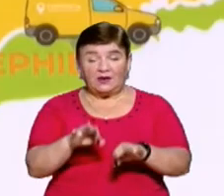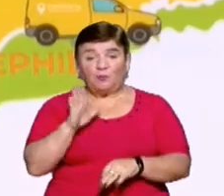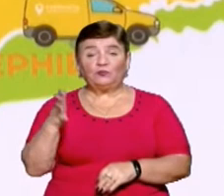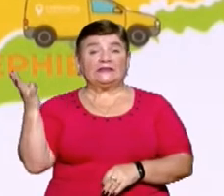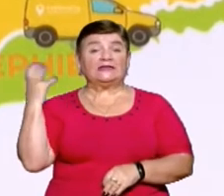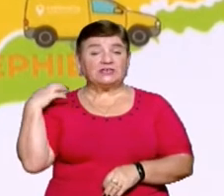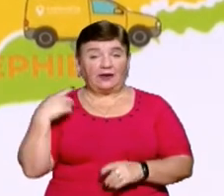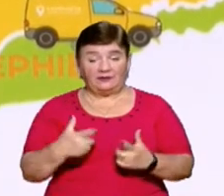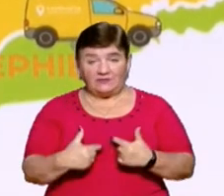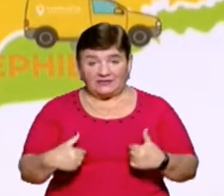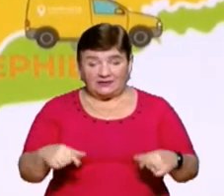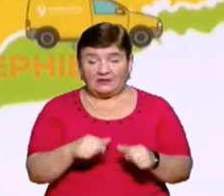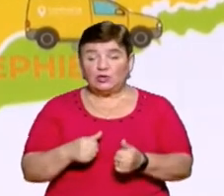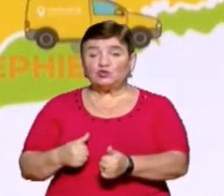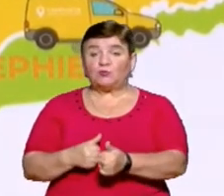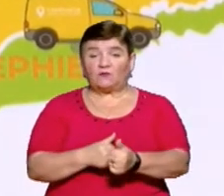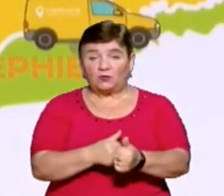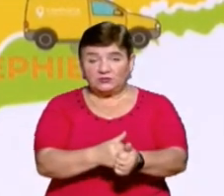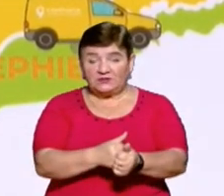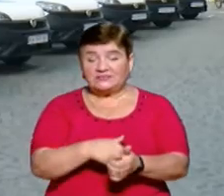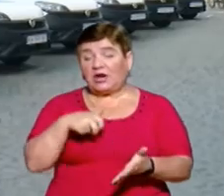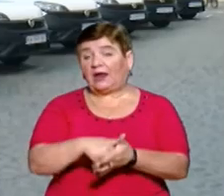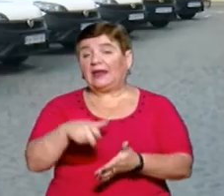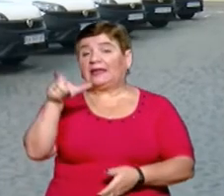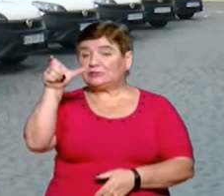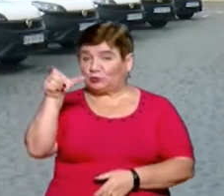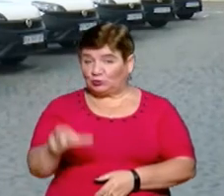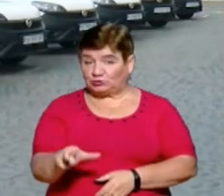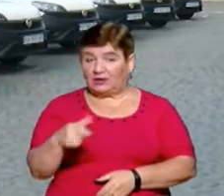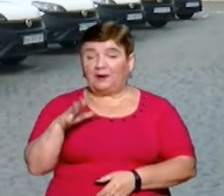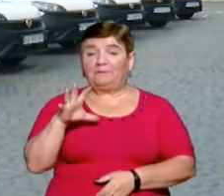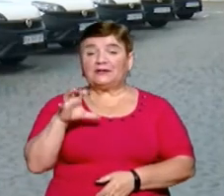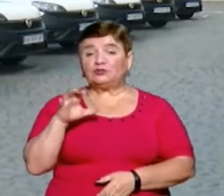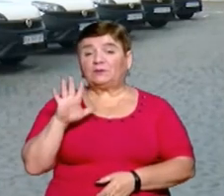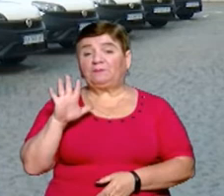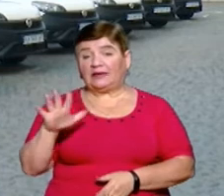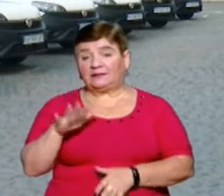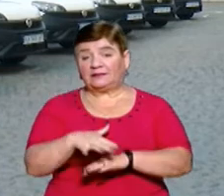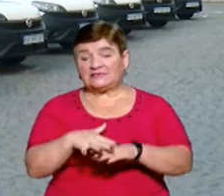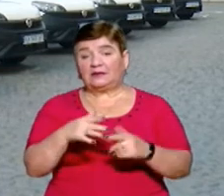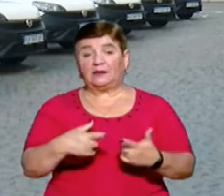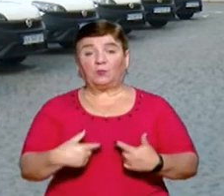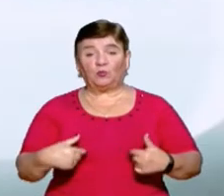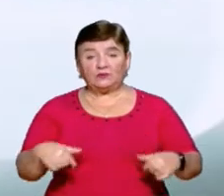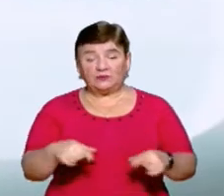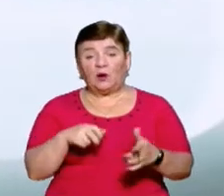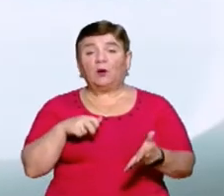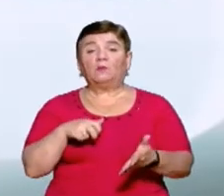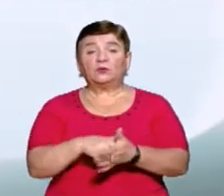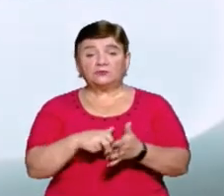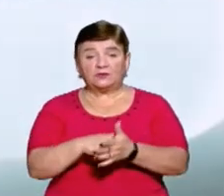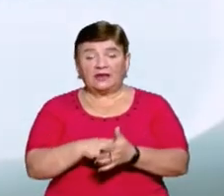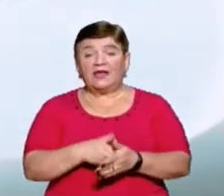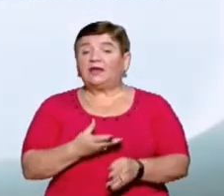начальник відділення, водій-супроводжувач та листоноша. Вони возитимуть в 505 населених пунктів області пошту, пансії,